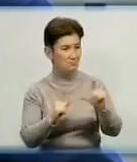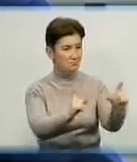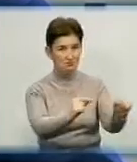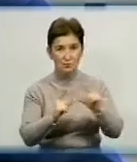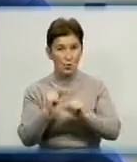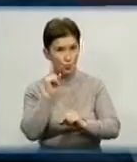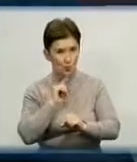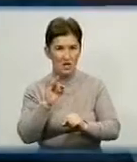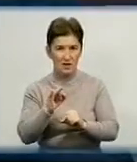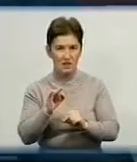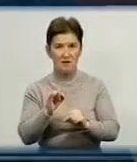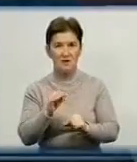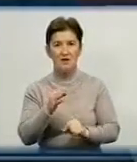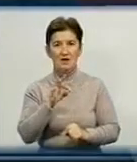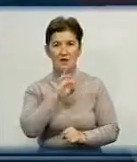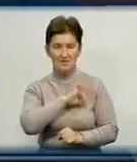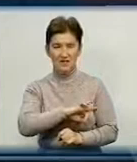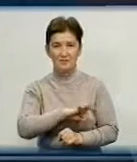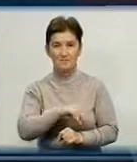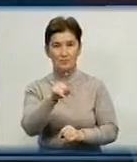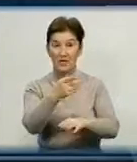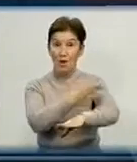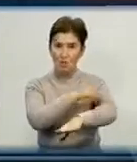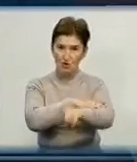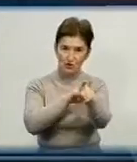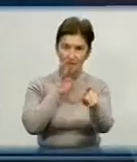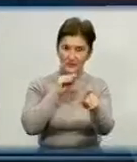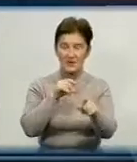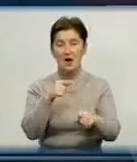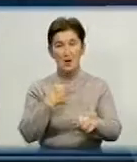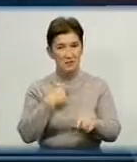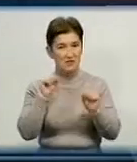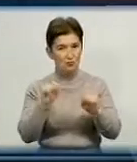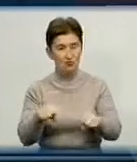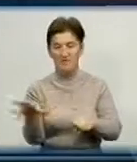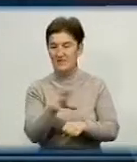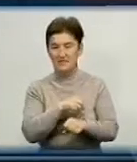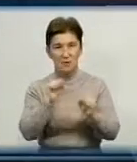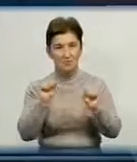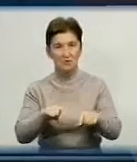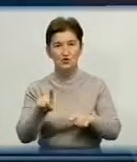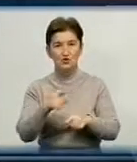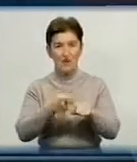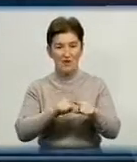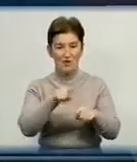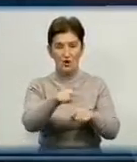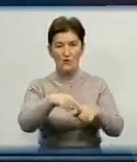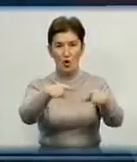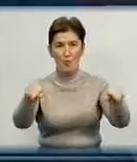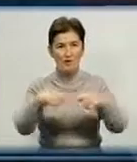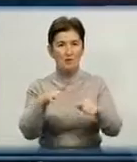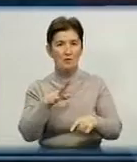функціонуючим. Ми зі свого боку зробимо усе можливе, аби цей об'єкт став якомога ефективнішим для